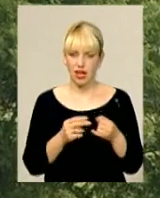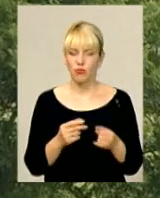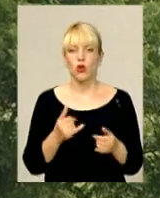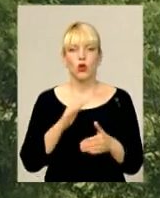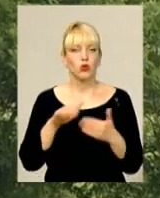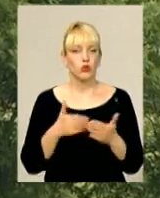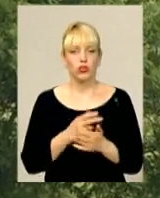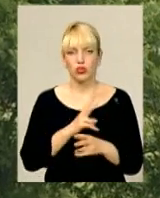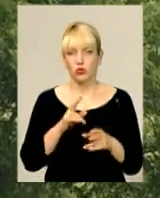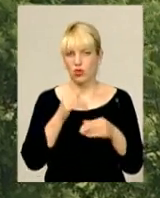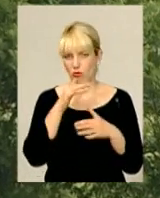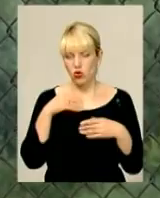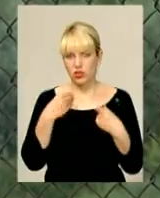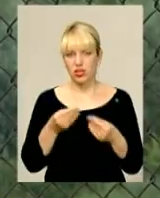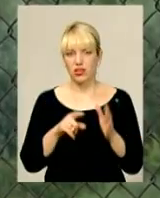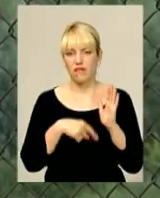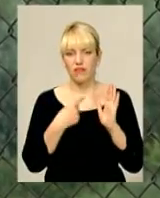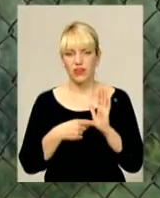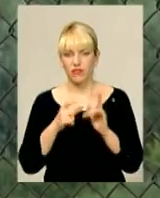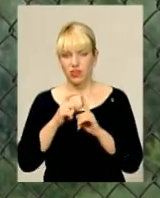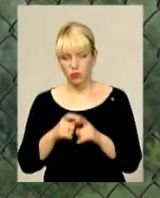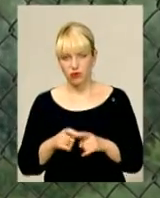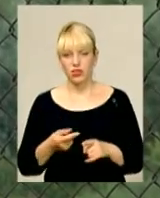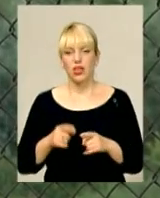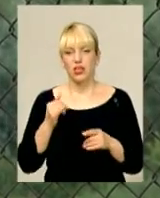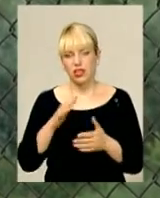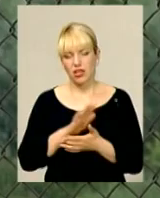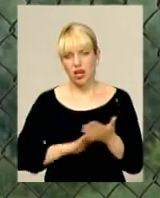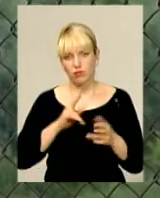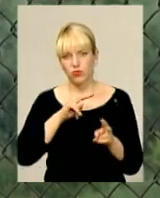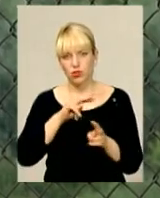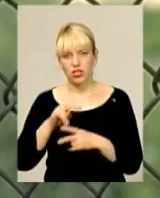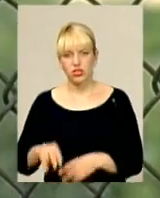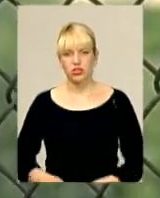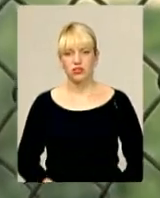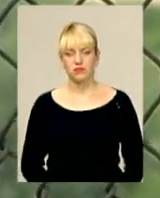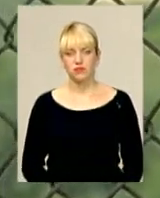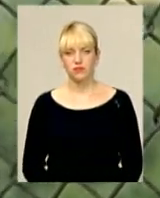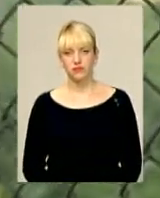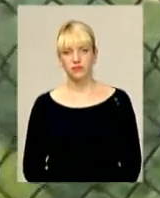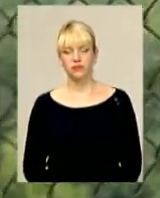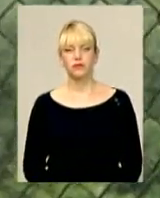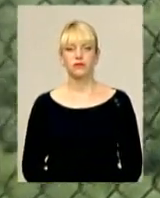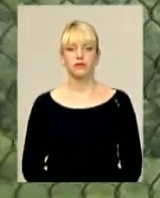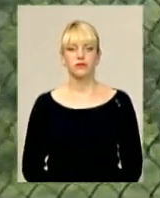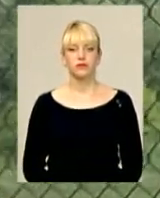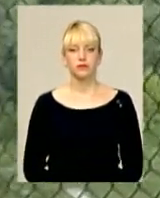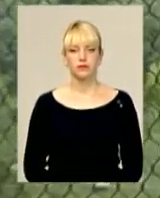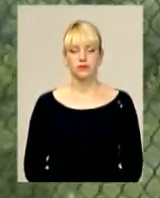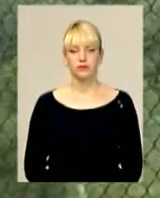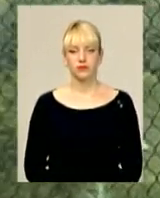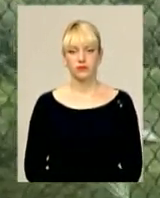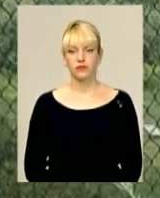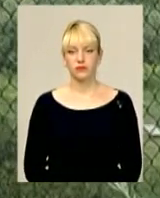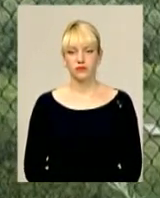відповіді не може. За земельними перепитіями будемо стежити і надалі. Світлана Русіна, Віктор Кривий. З лісових гринівців. Для інформаційного